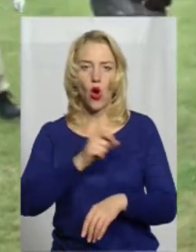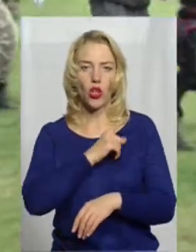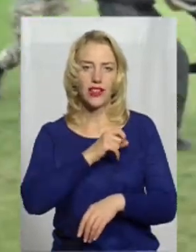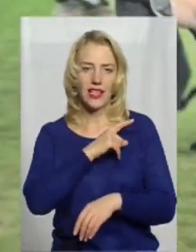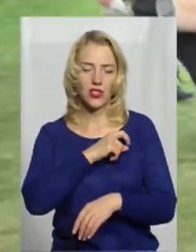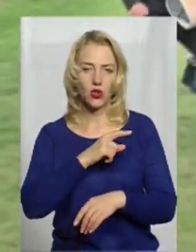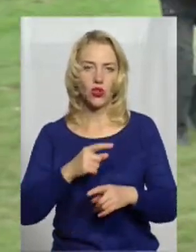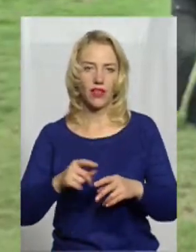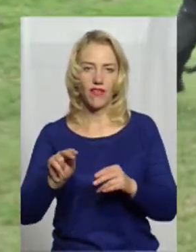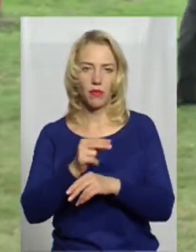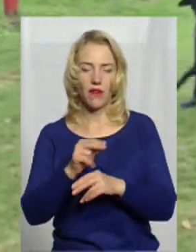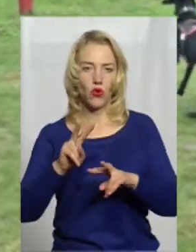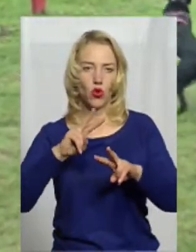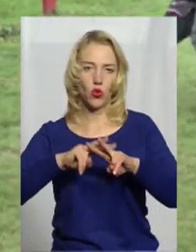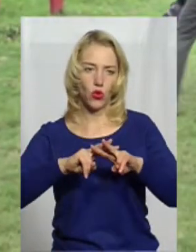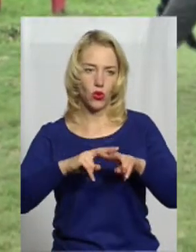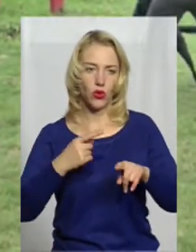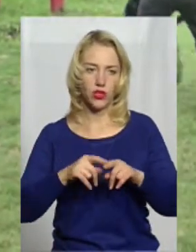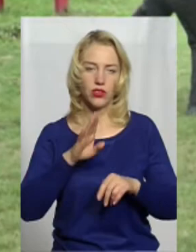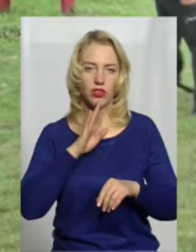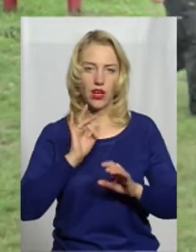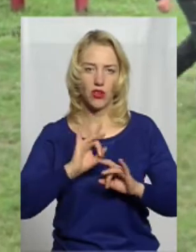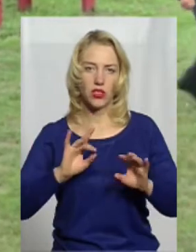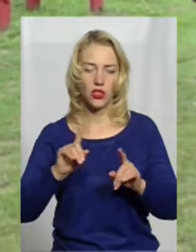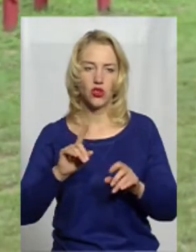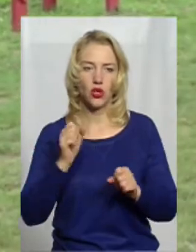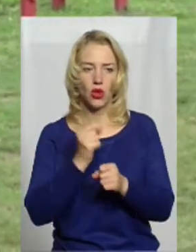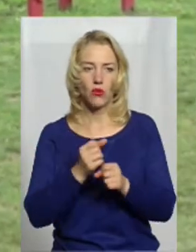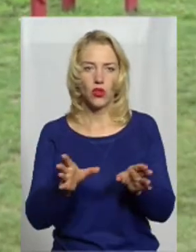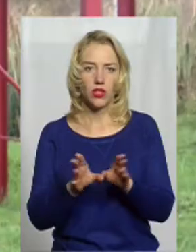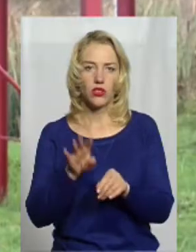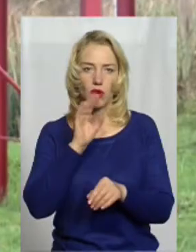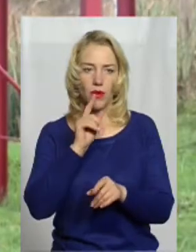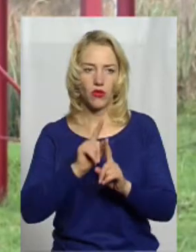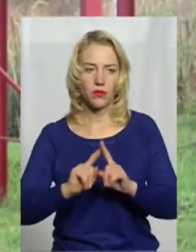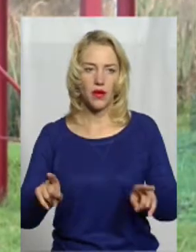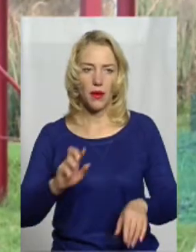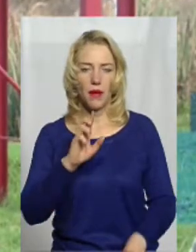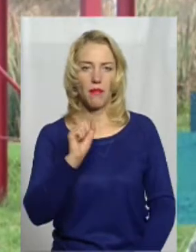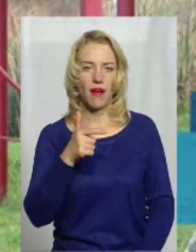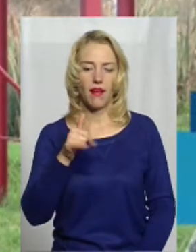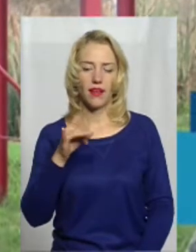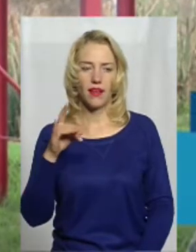номер 14 Тетяна Красільнікова. Жінка каже, робота із собакою специфічна. Багіра, вона